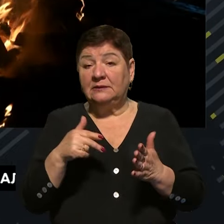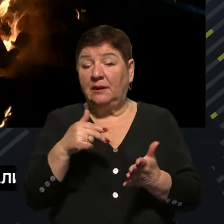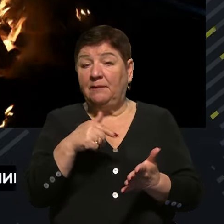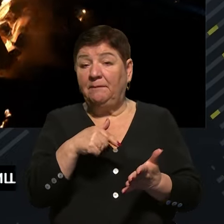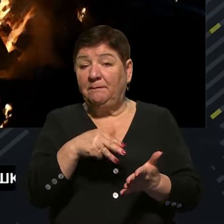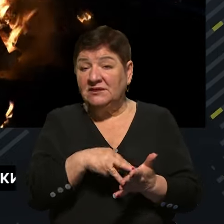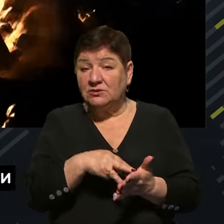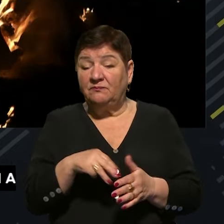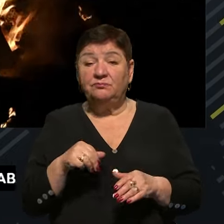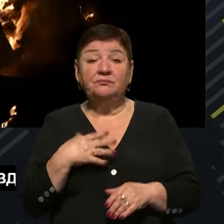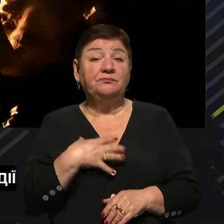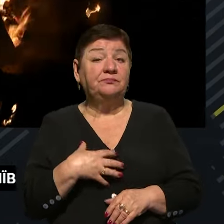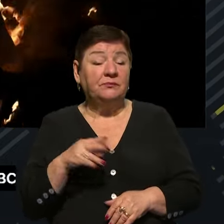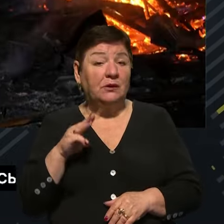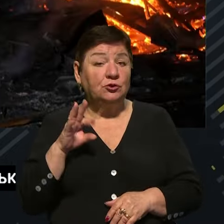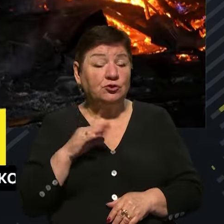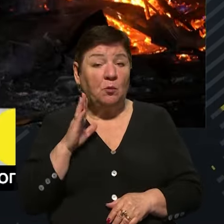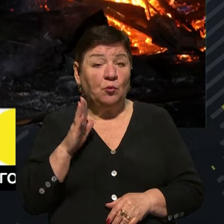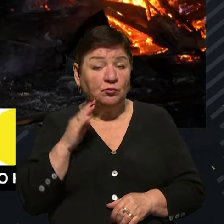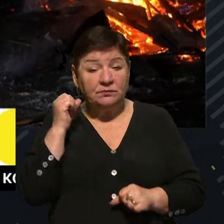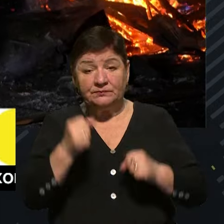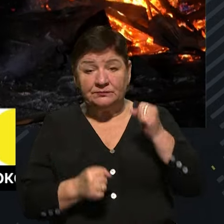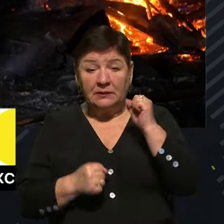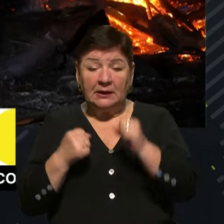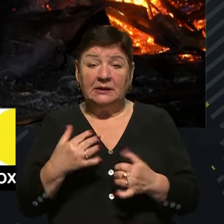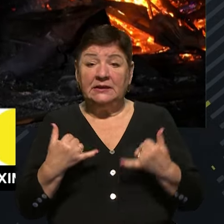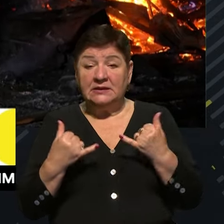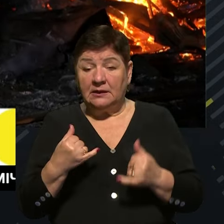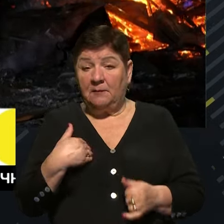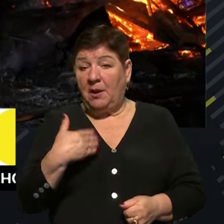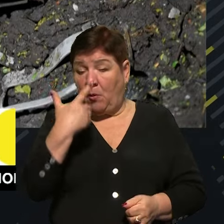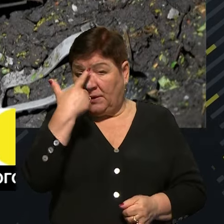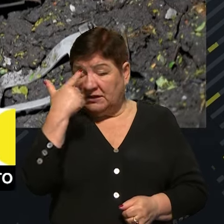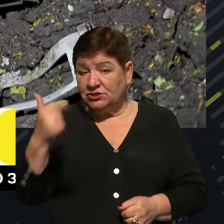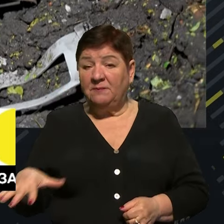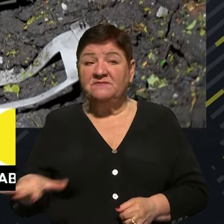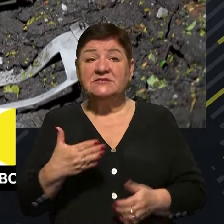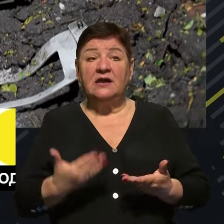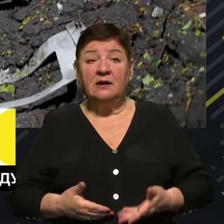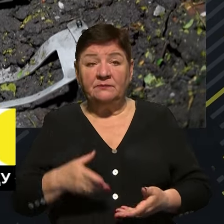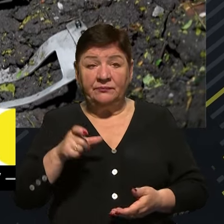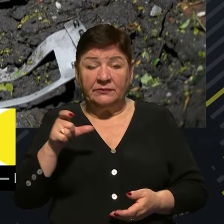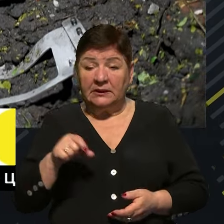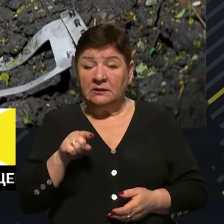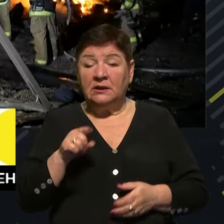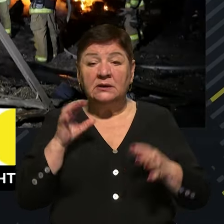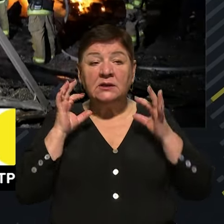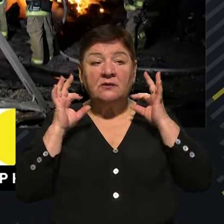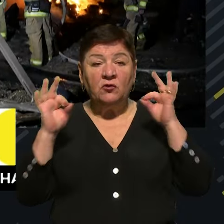можливо, що будуть завдані удари, і зараз ми попереджаємо всіх мешканців цієї тривоги,